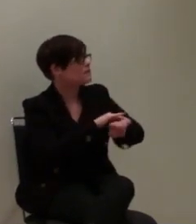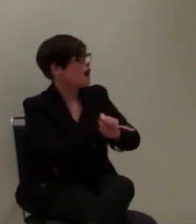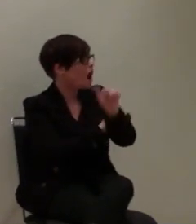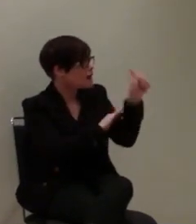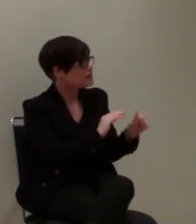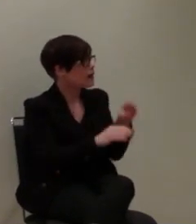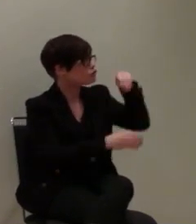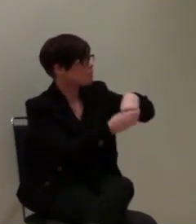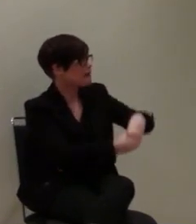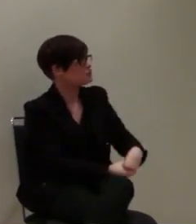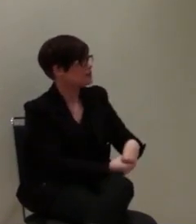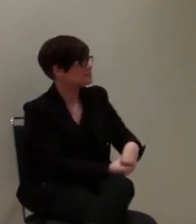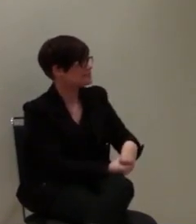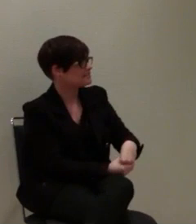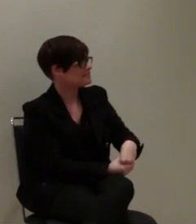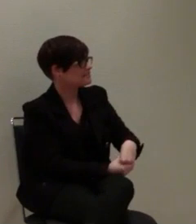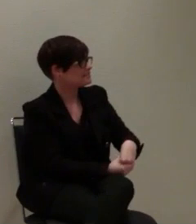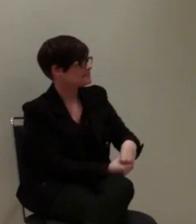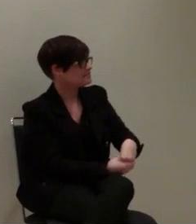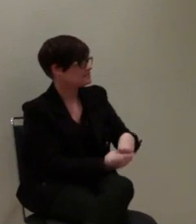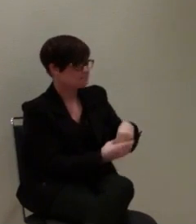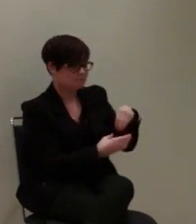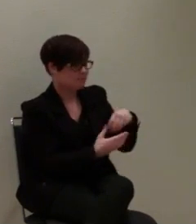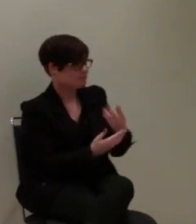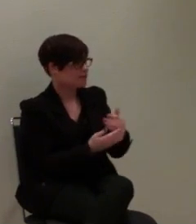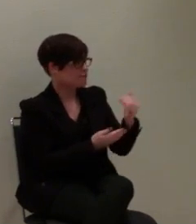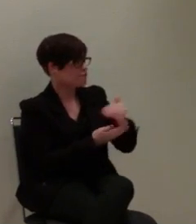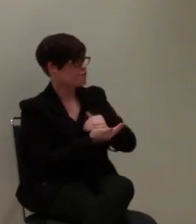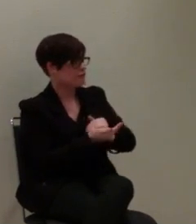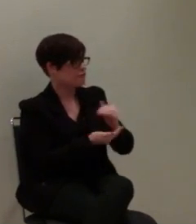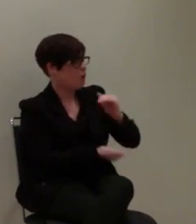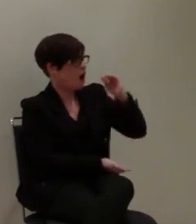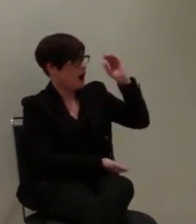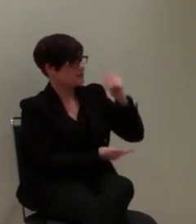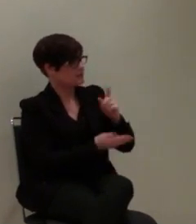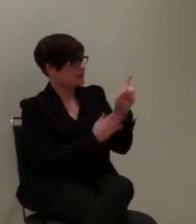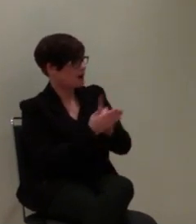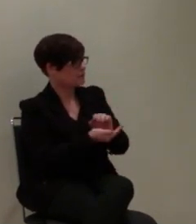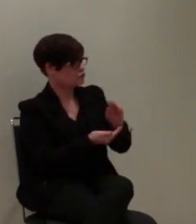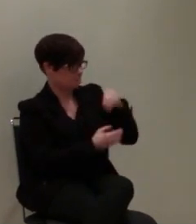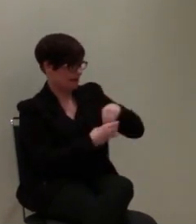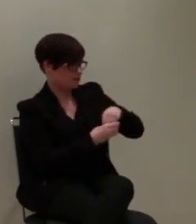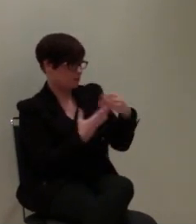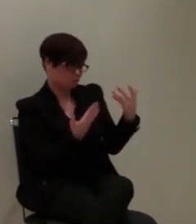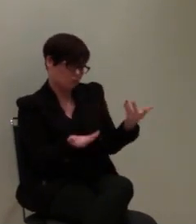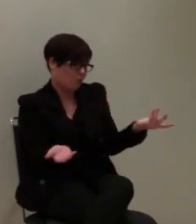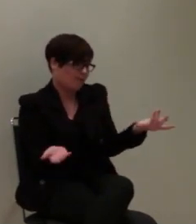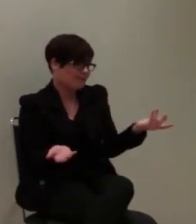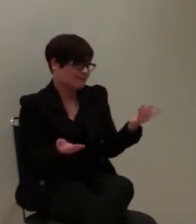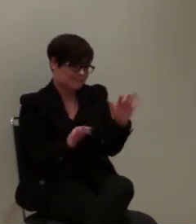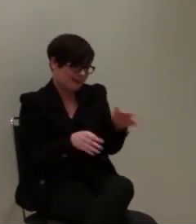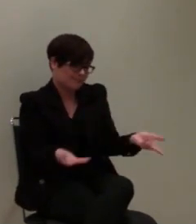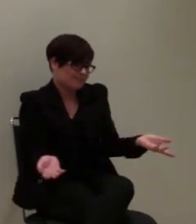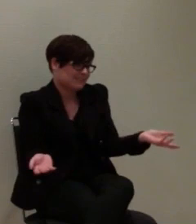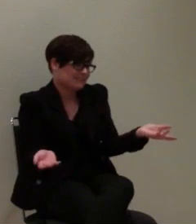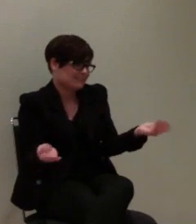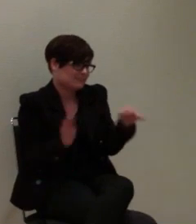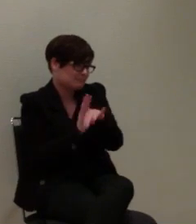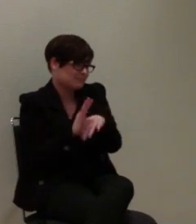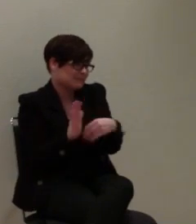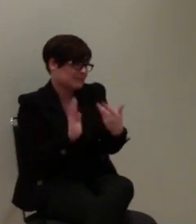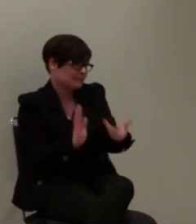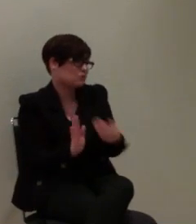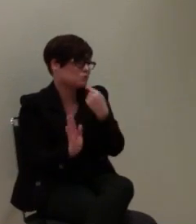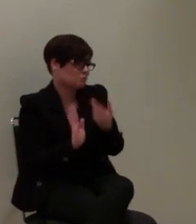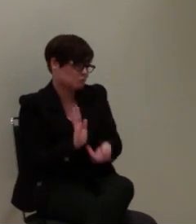lang gespeichert. Das heißt, wir tun hier gerade eine riesige Vorratsdatenspeicherung wird dort eigentlich vorgesehen. gesetzesmäßig.